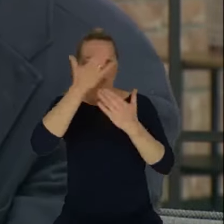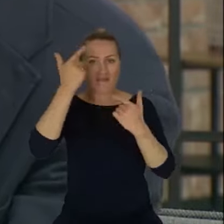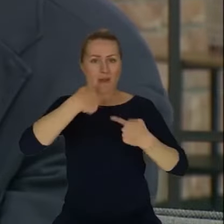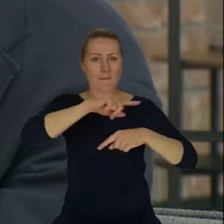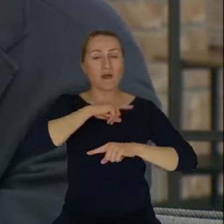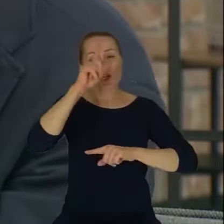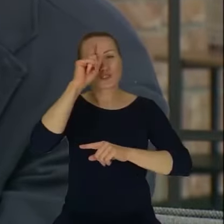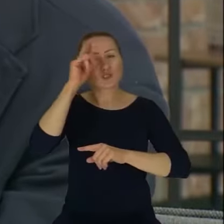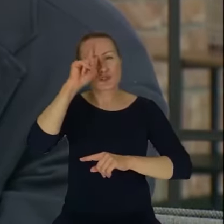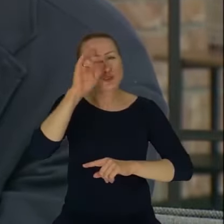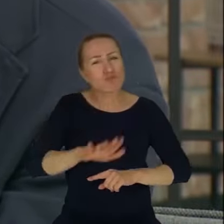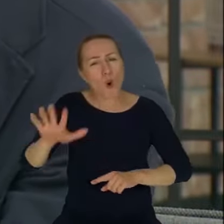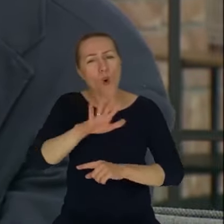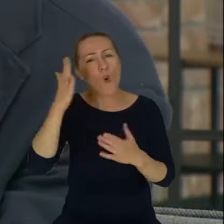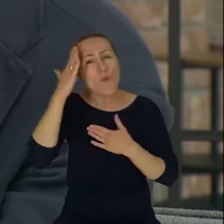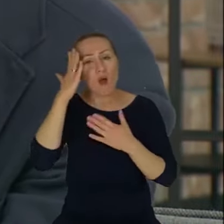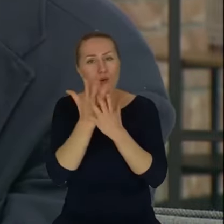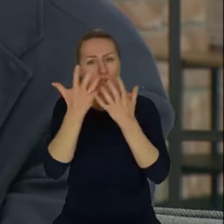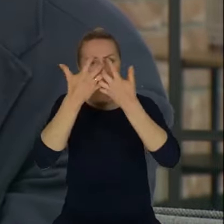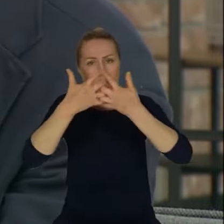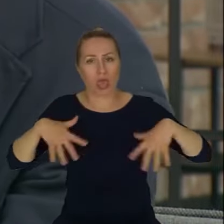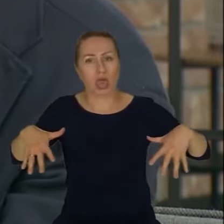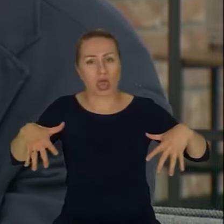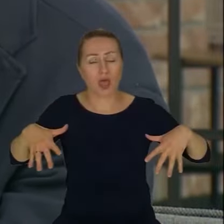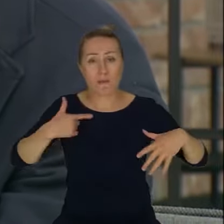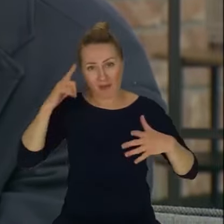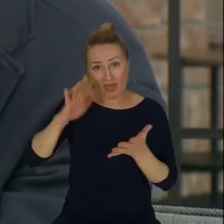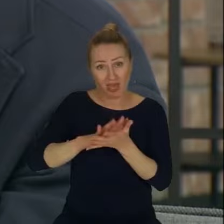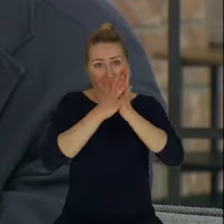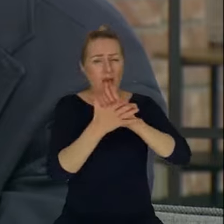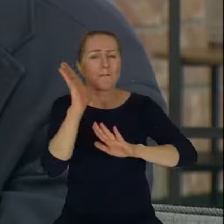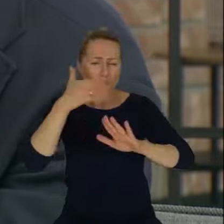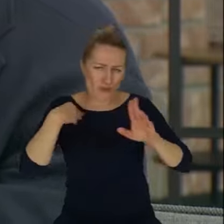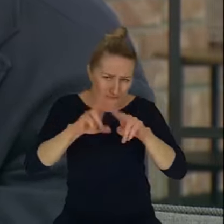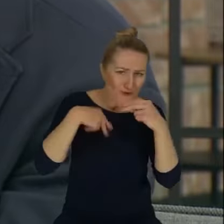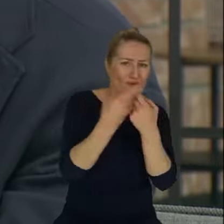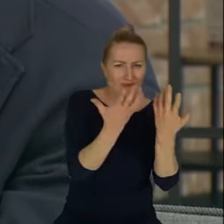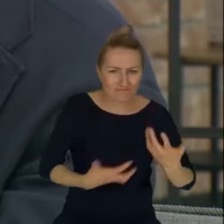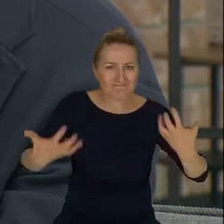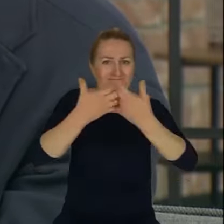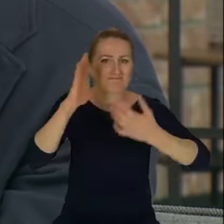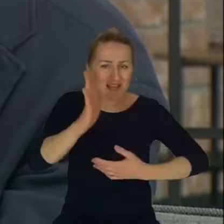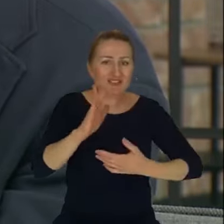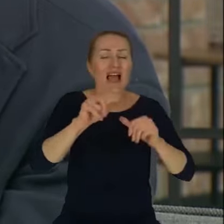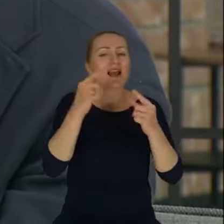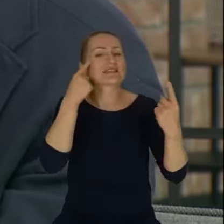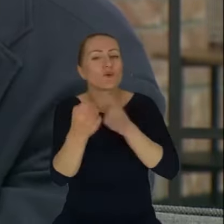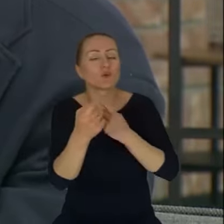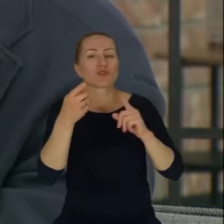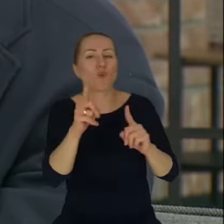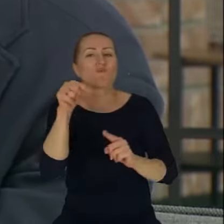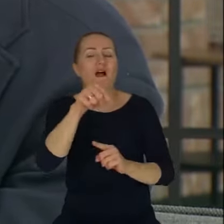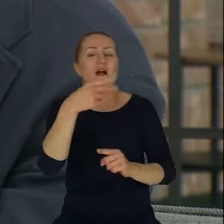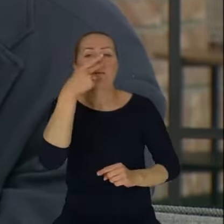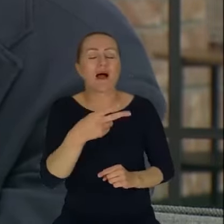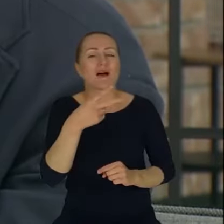poprzez to, że się całkowicie musieliśmy przestawić. Oczywiście my się do tego dopasujemy i na pewno zwrócenie uwagi na takie aspekty, jak użyję sformułowania,